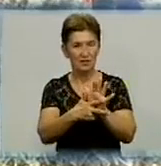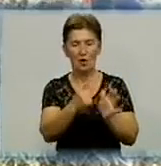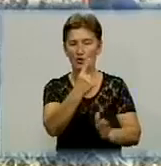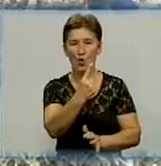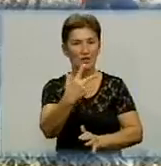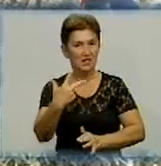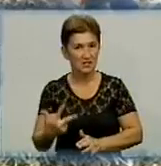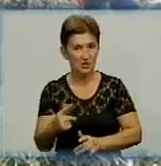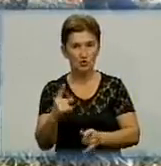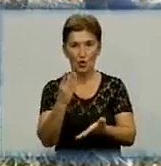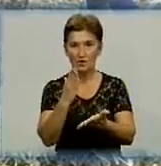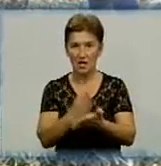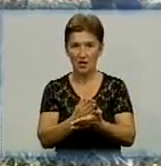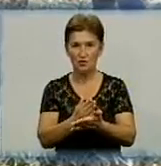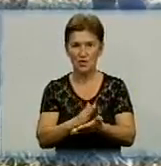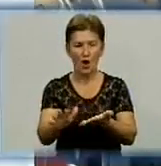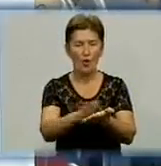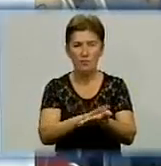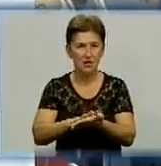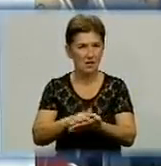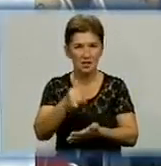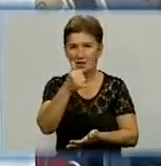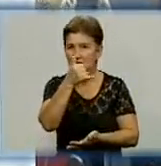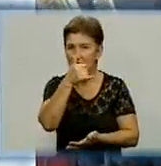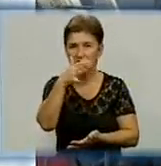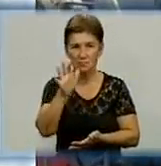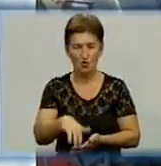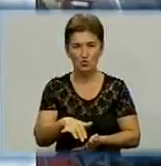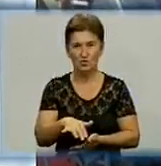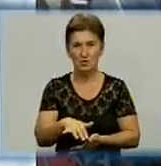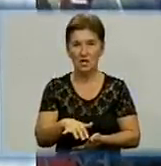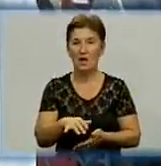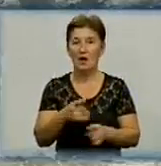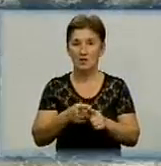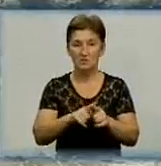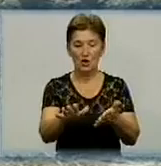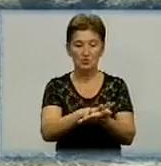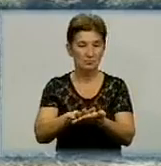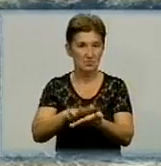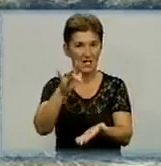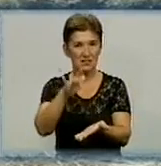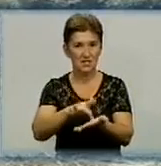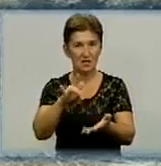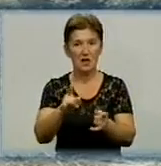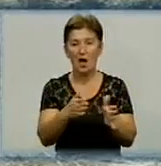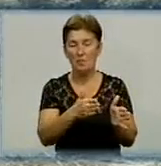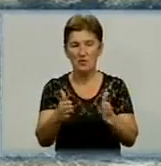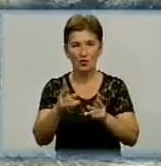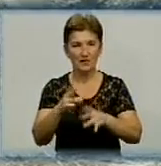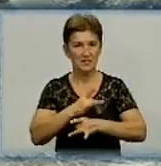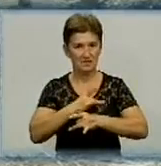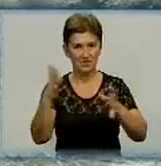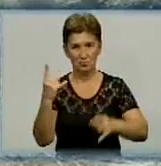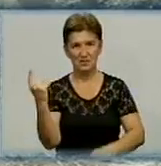них, що знаходяться на околицях, прибрати не зможуть, кажуть у відділі благоустрою. Наразі чепурять центр. Підготовка до святкувань триватиме протягом